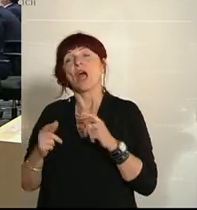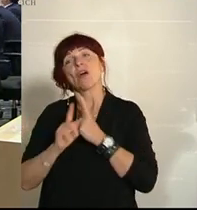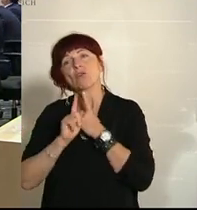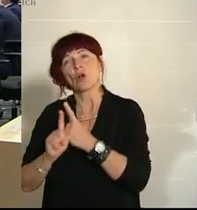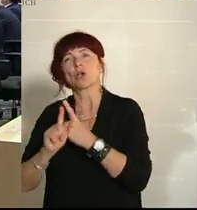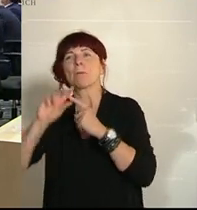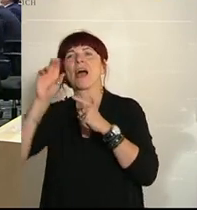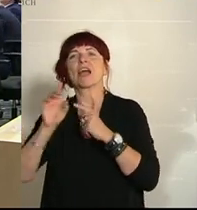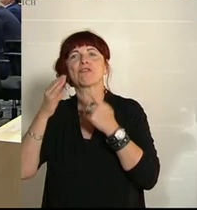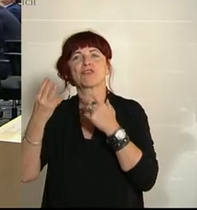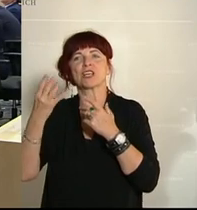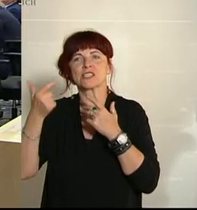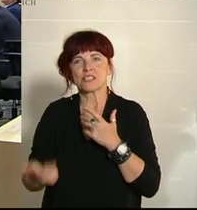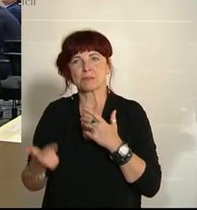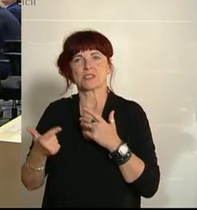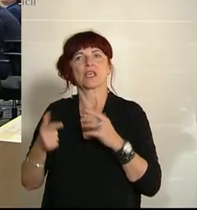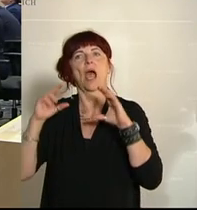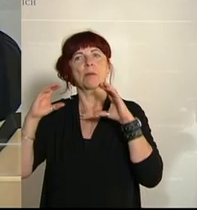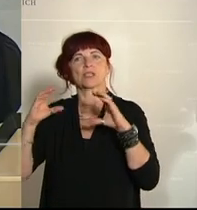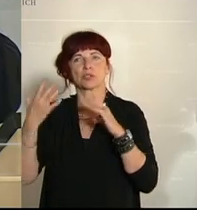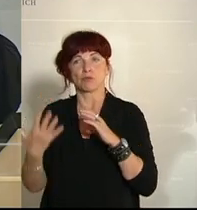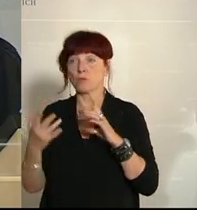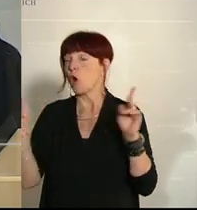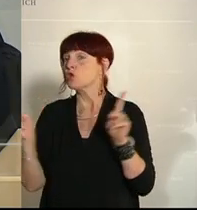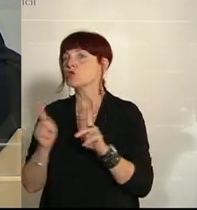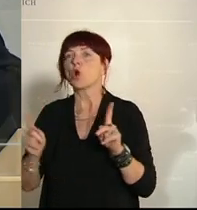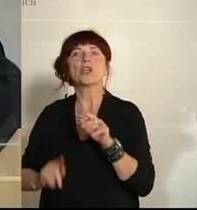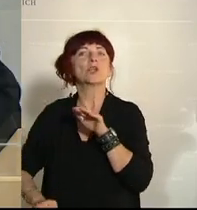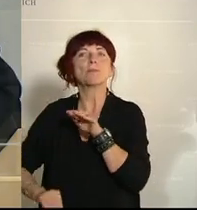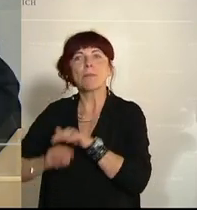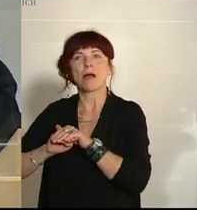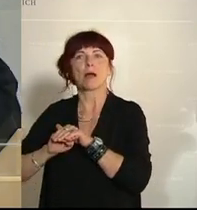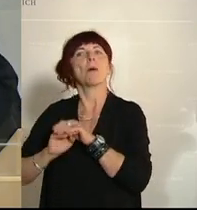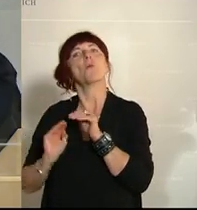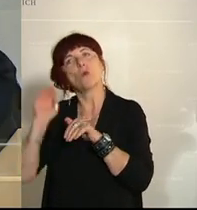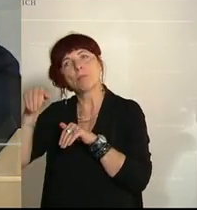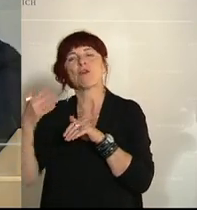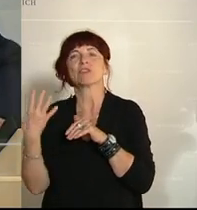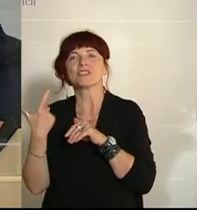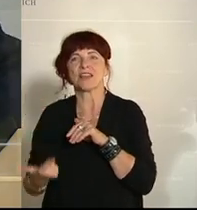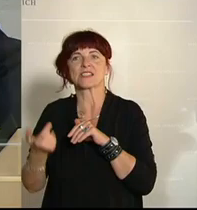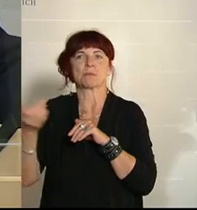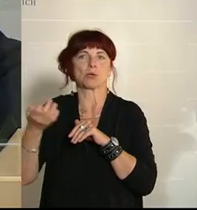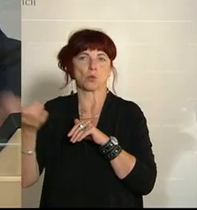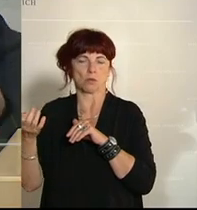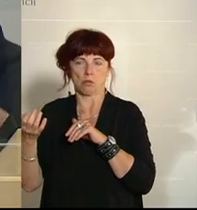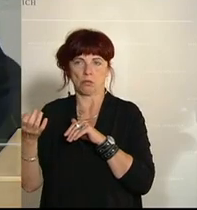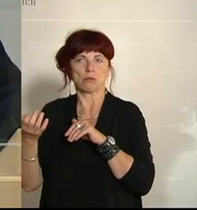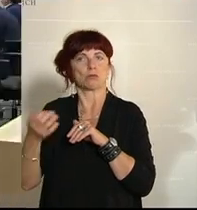der Geschäftsordnung darf die Redezeit 20 Minuten nicht überschreiten. Frau Abgeordnete, Floris is yours.